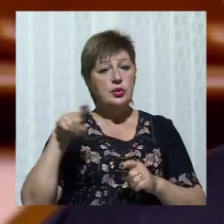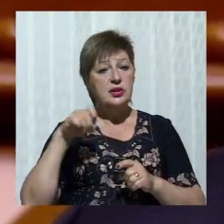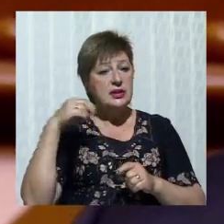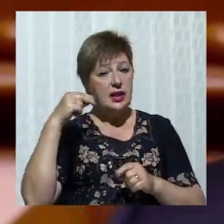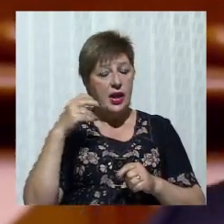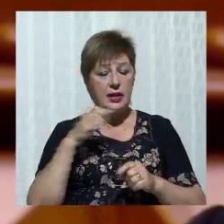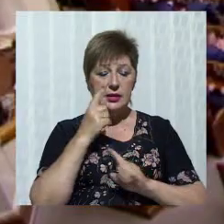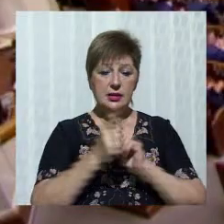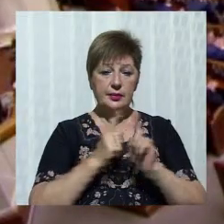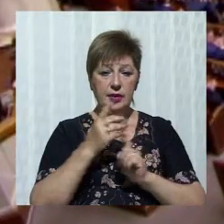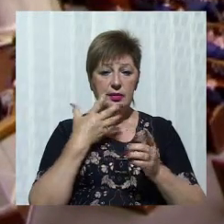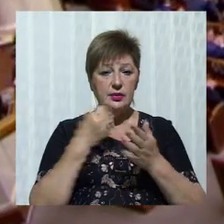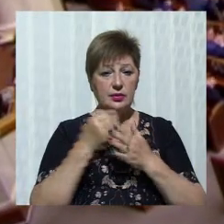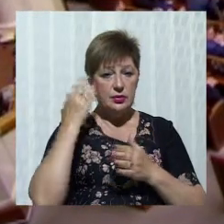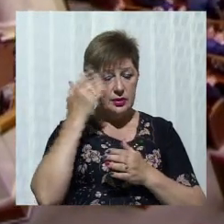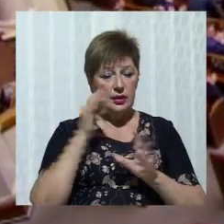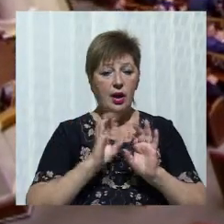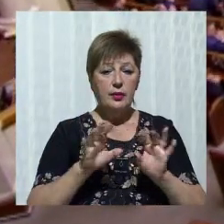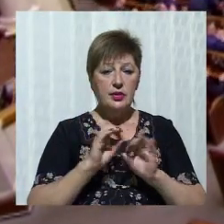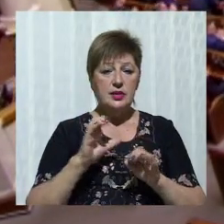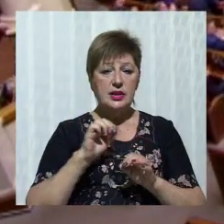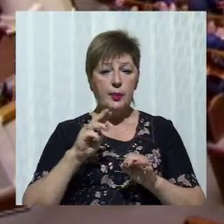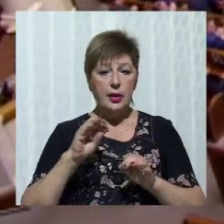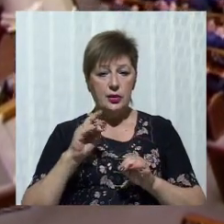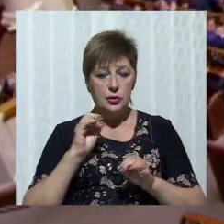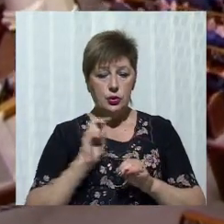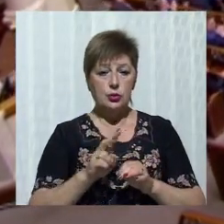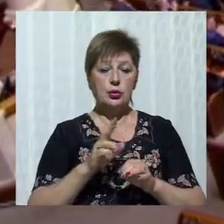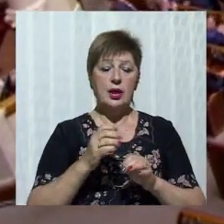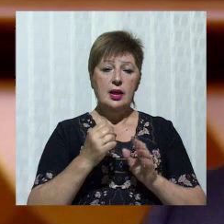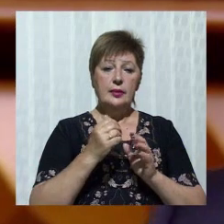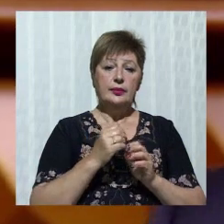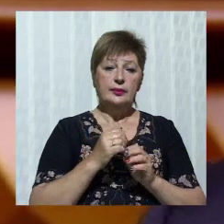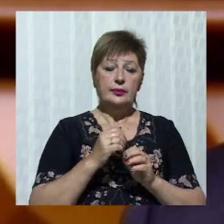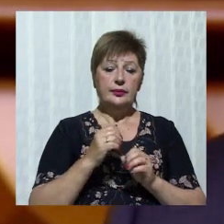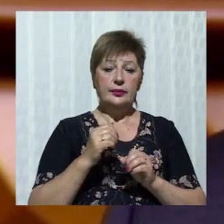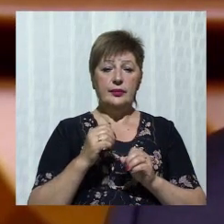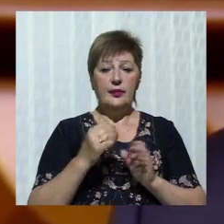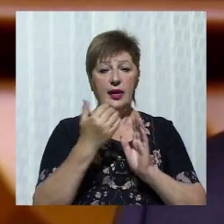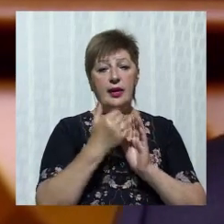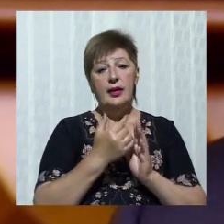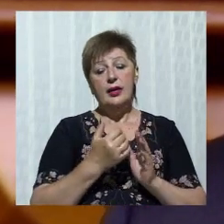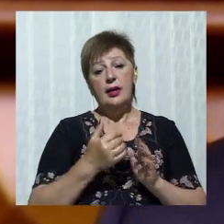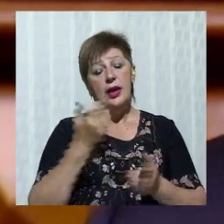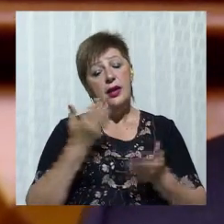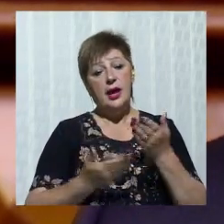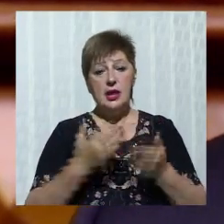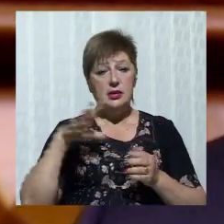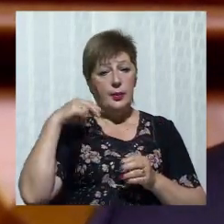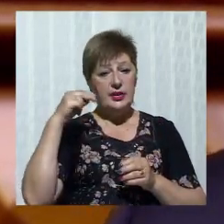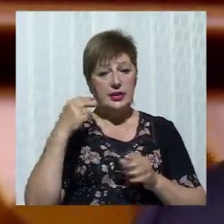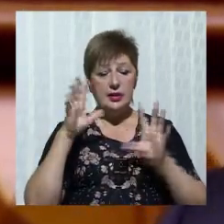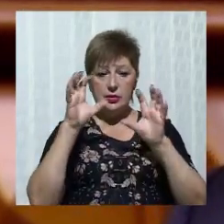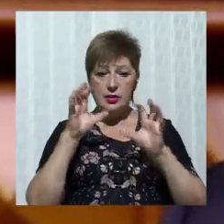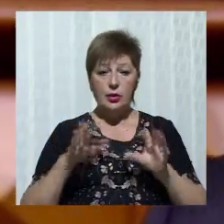президента у Верховній Раді Руслан Стефанчук. Перехід на відкриті списки вимагає більше часу на підготування відповідного законопроекту. Якщо президентського